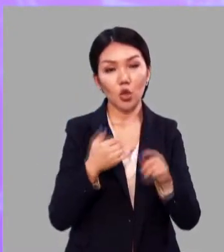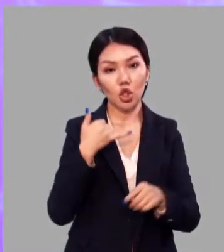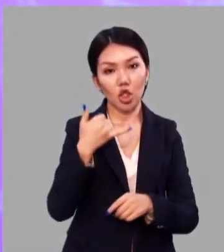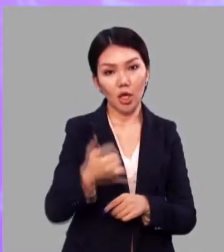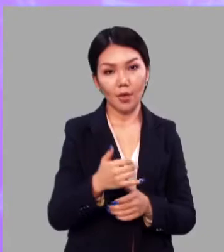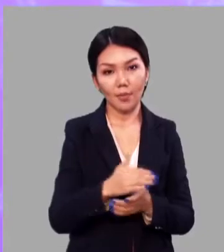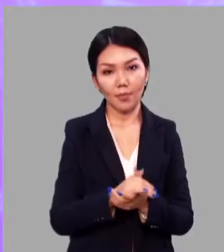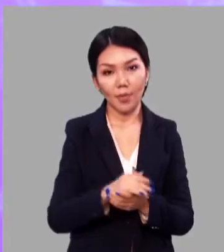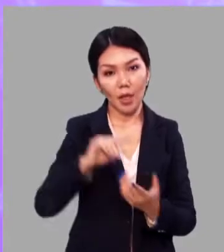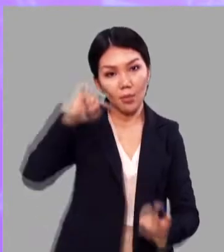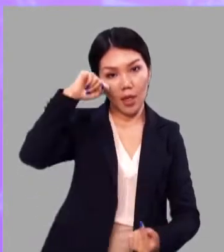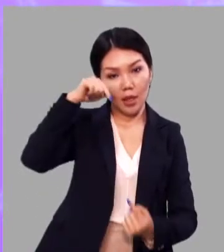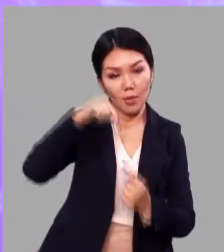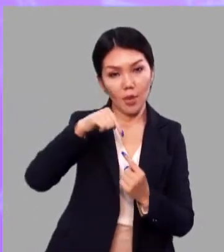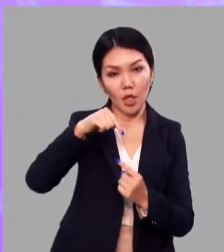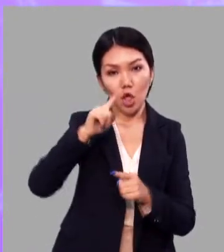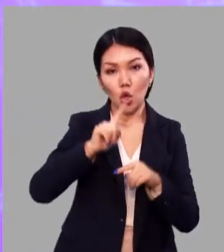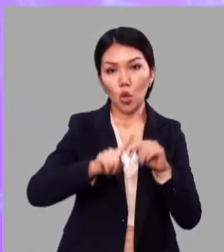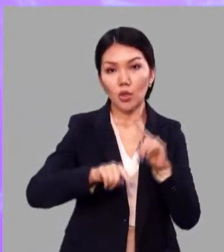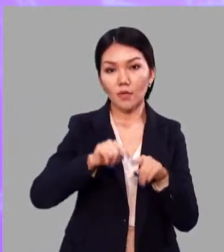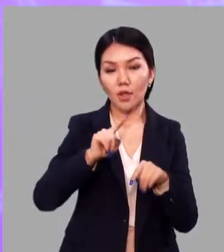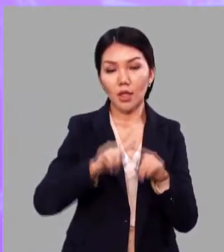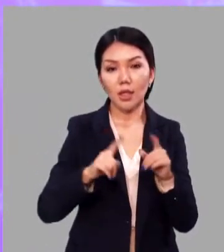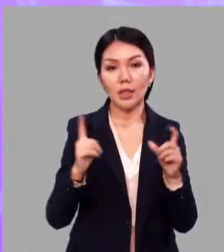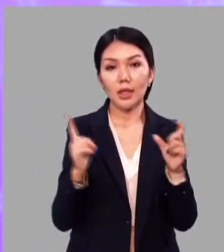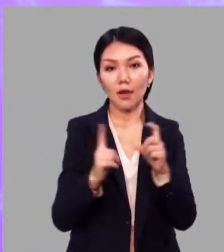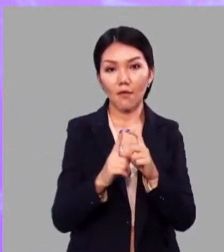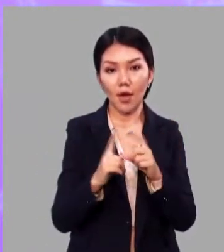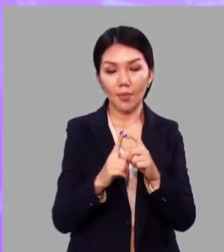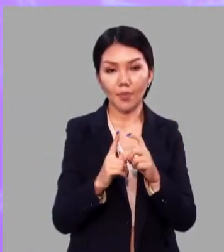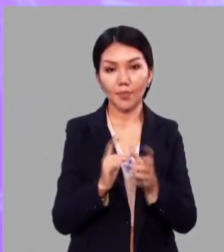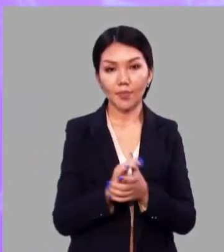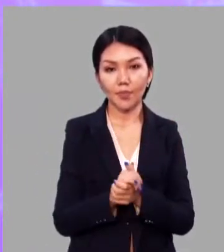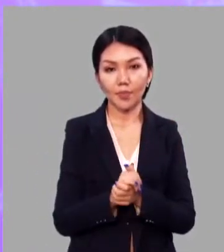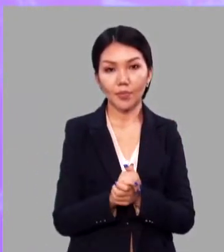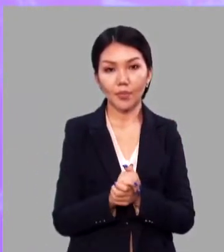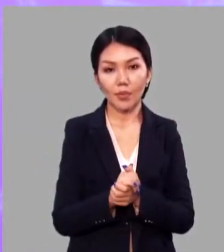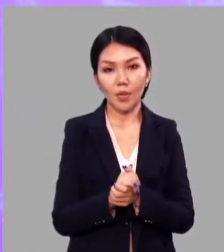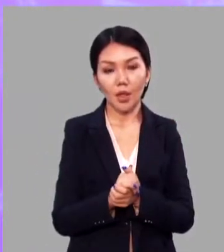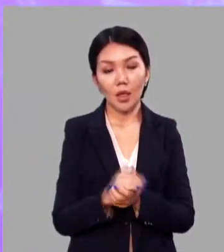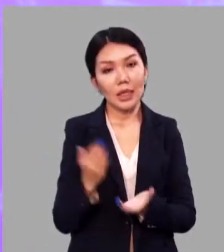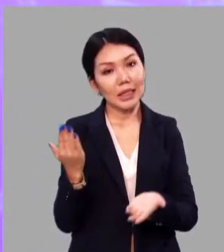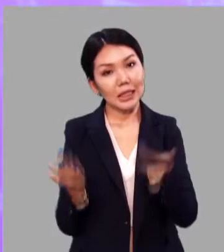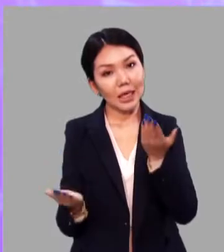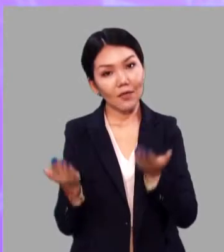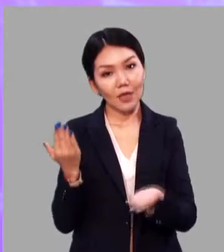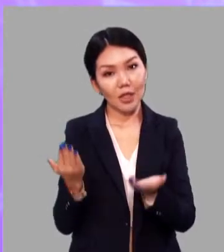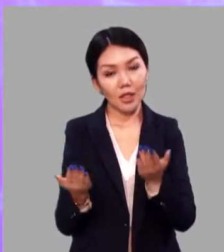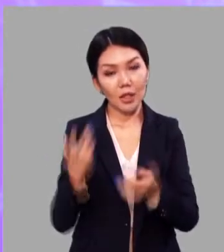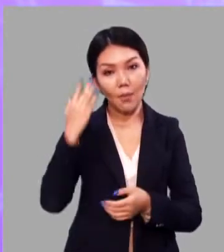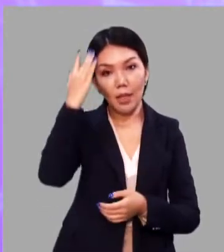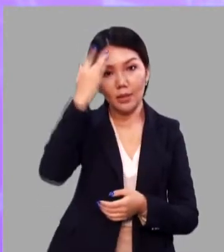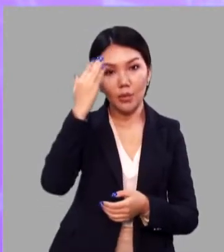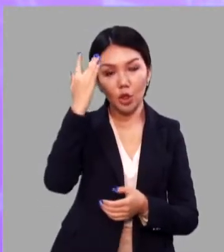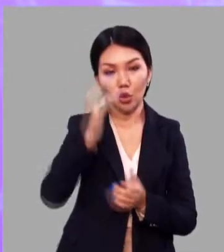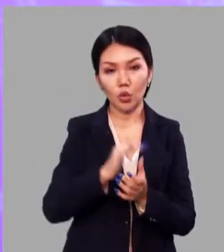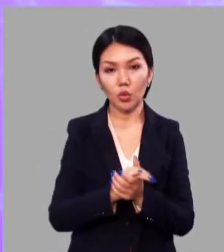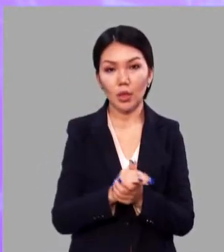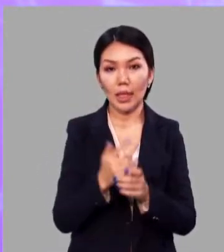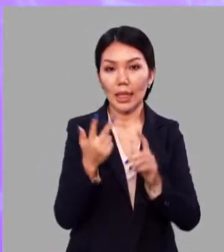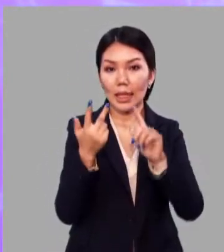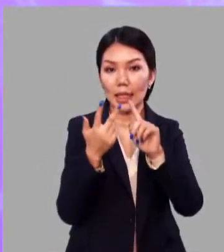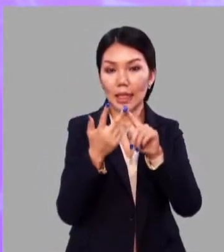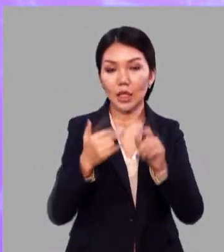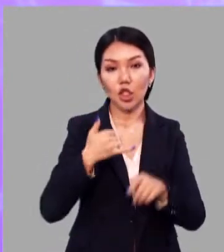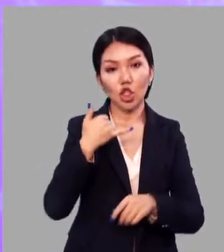Второй шаг. Подобрать родственные слова и сравнить их по смыслу.